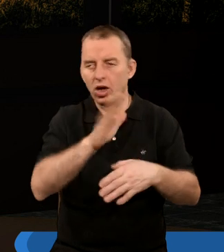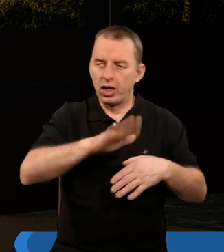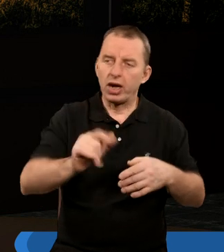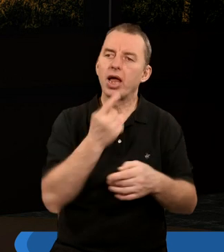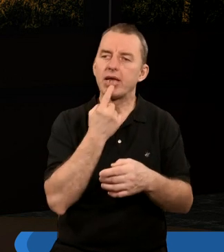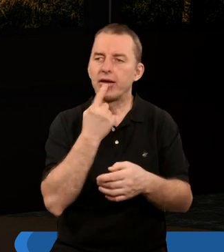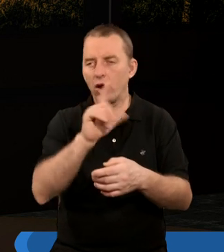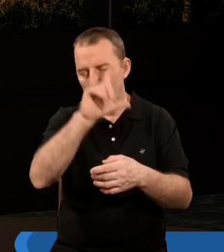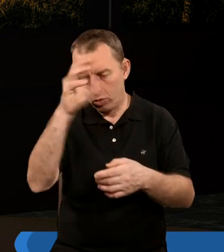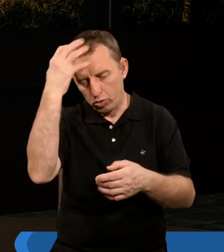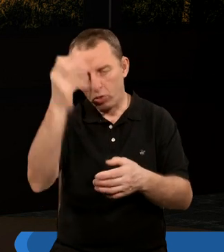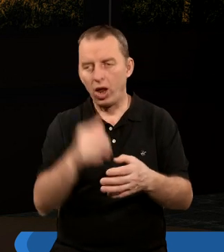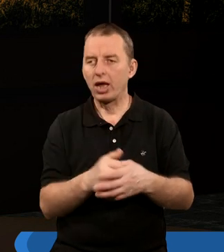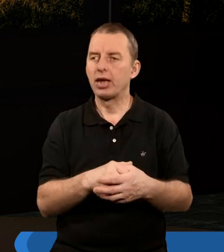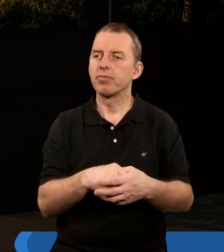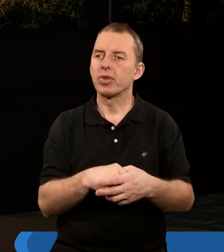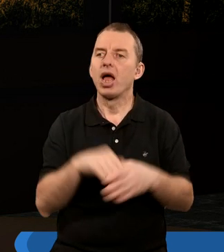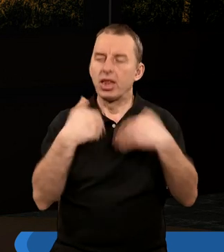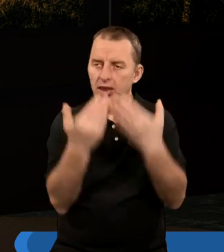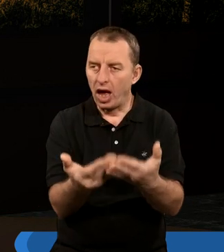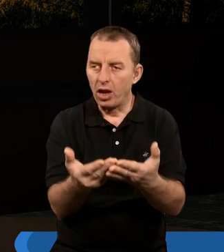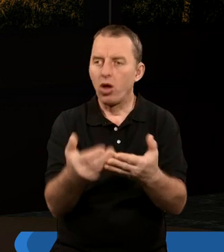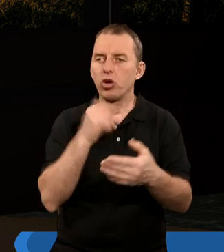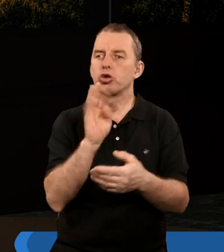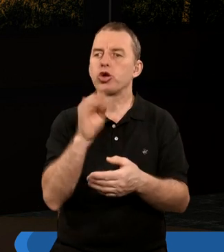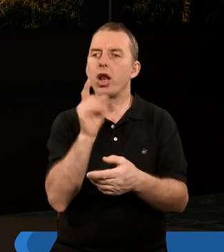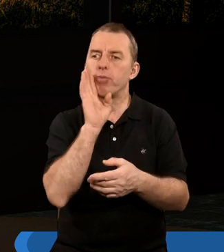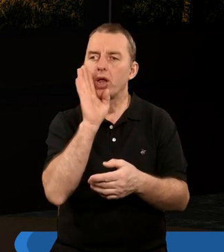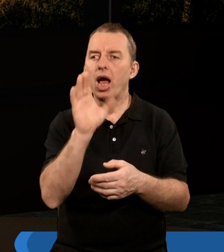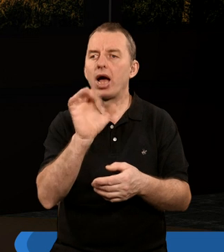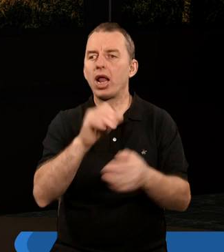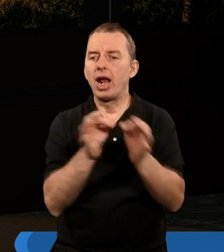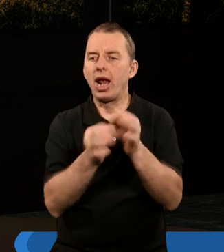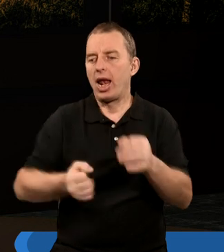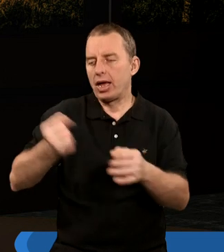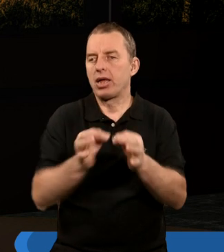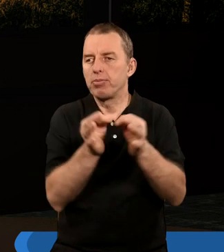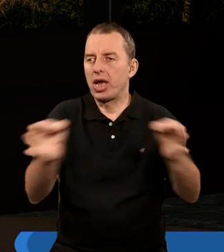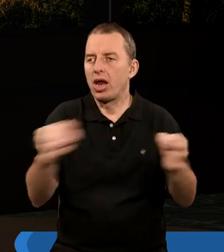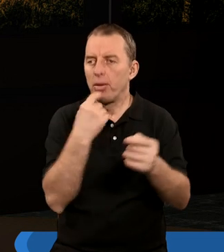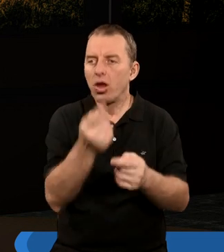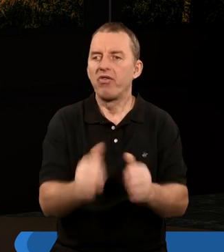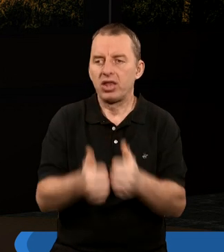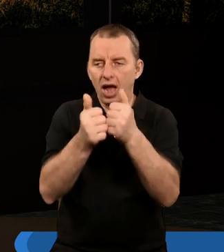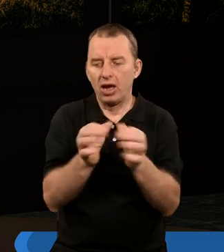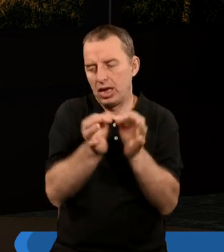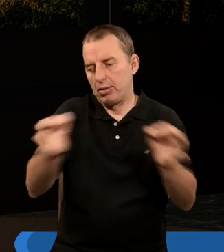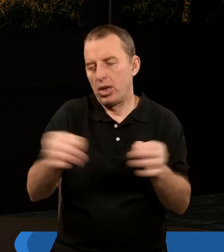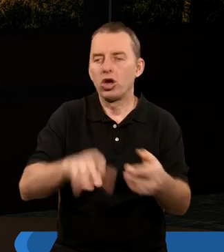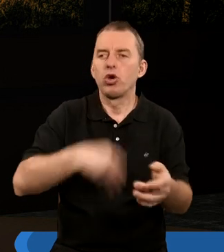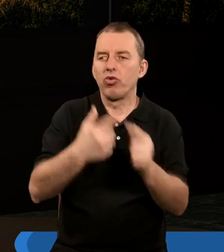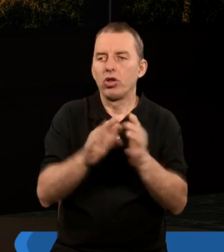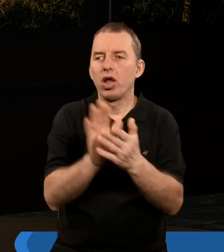i narodach i językach i królach. I dano mi czcinę podobną do laski mierniczej i powiedziano, stań i zmierz